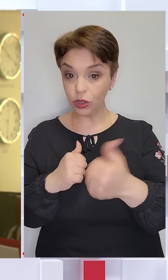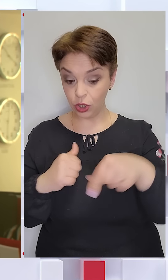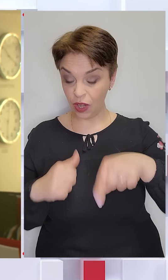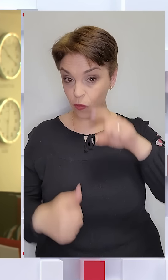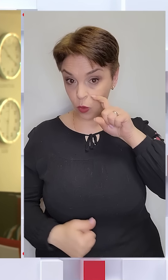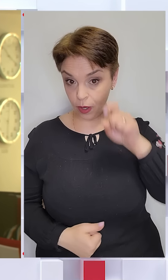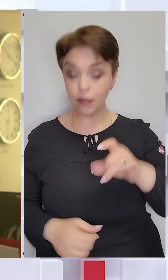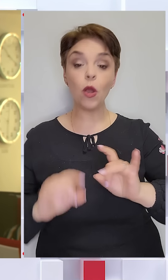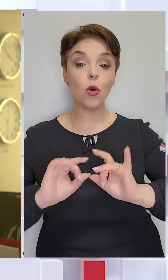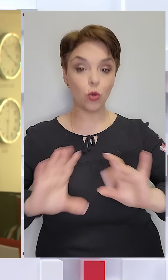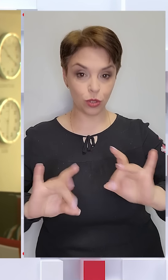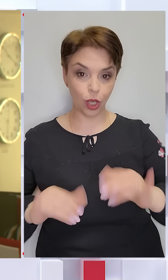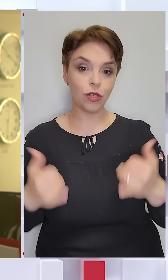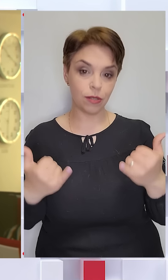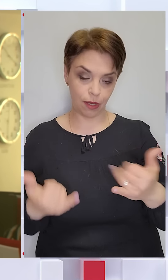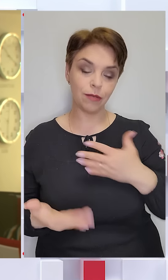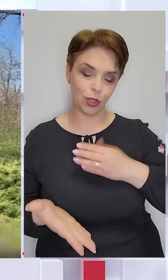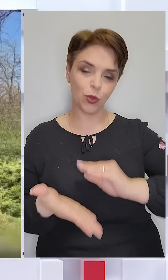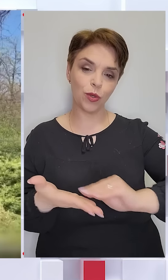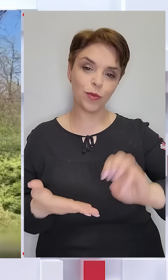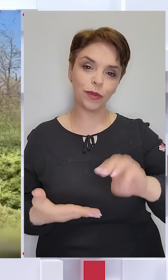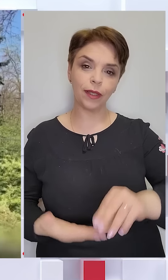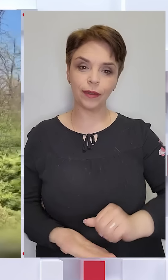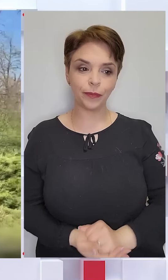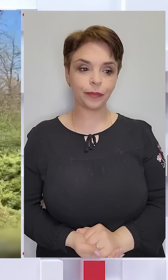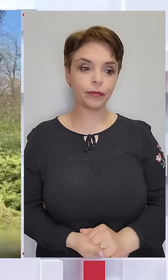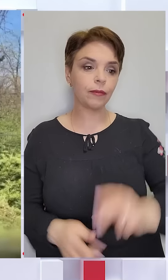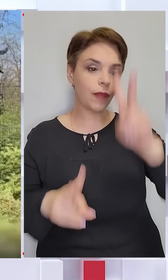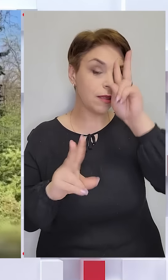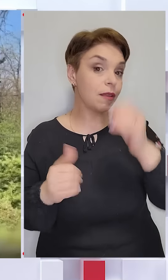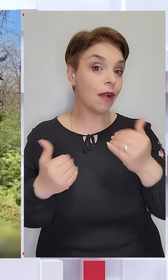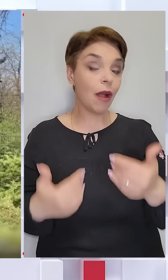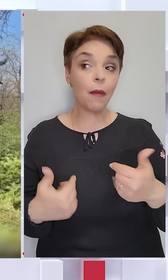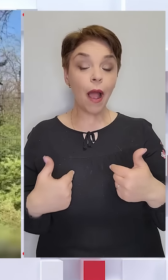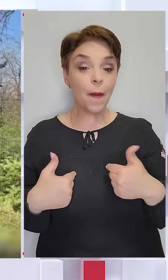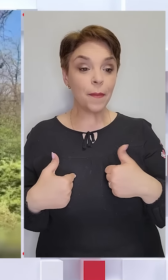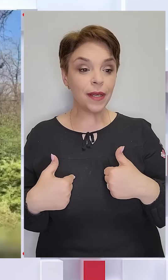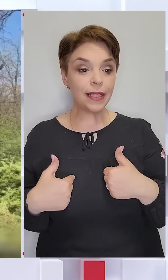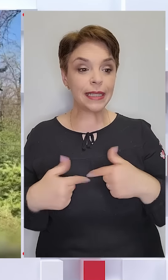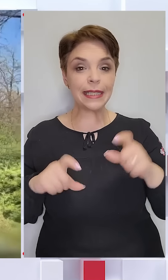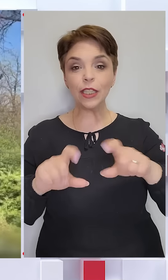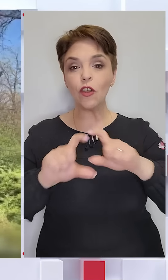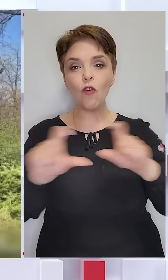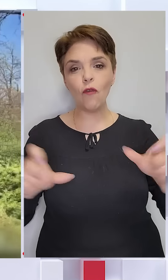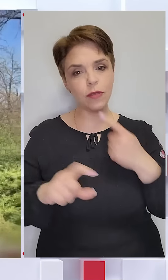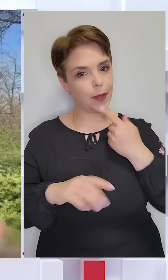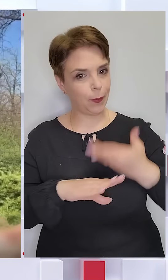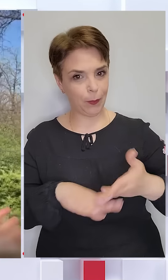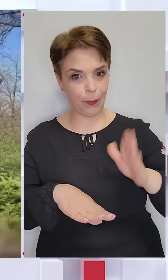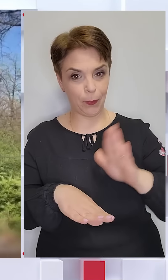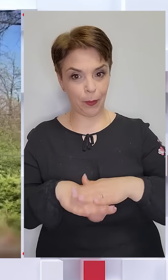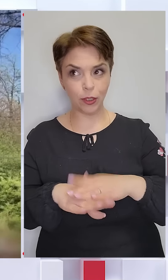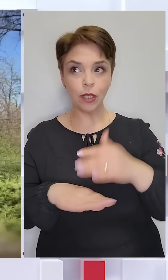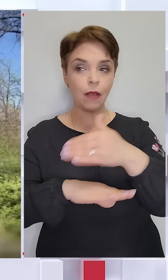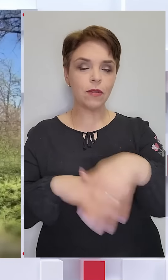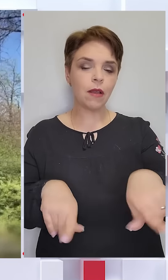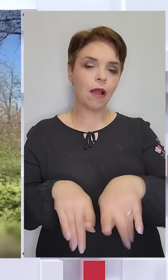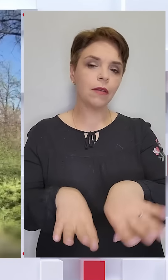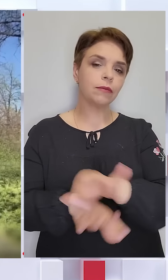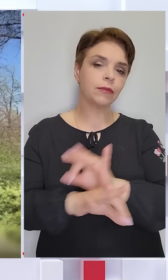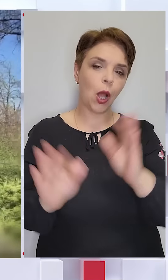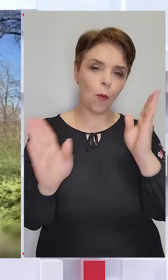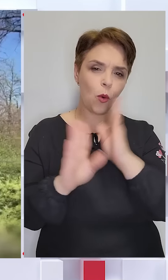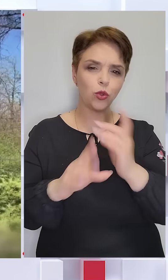Україні, це розкаже зараз Олена Лоскун. Не знаю, як вам, а мені в сидіти офісі зараз дуже важко. Щоб так на дворі така гарна